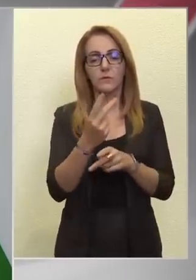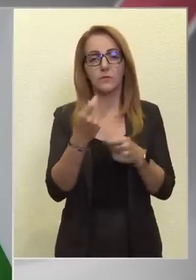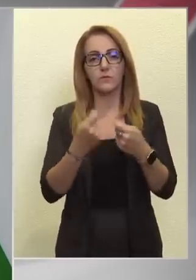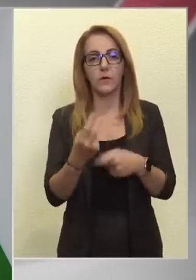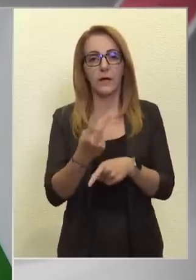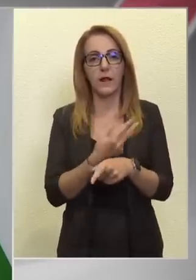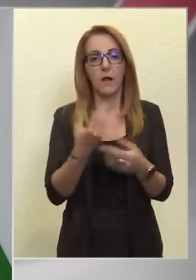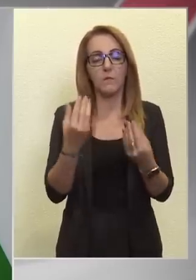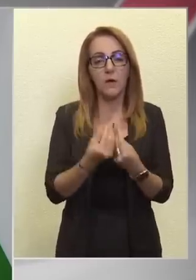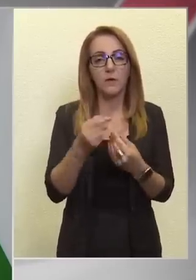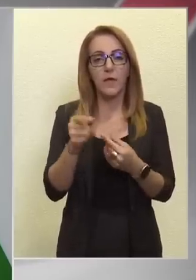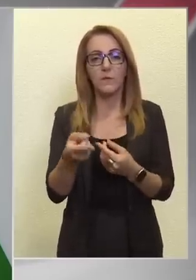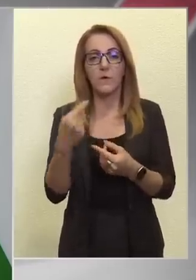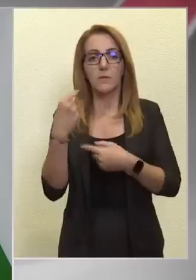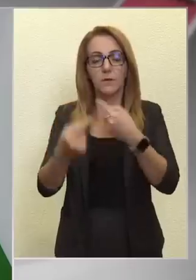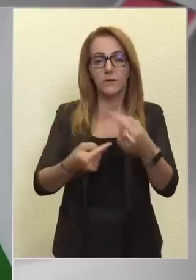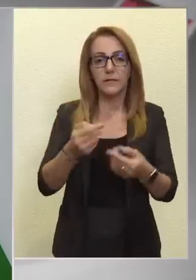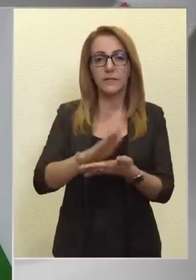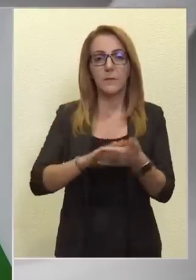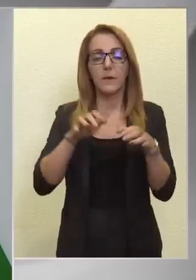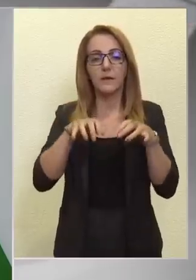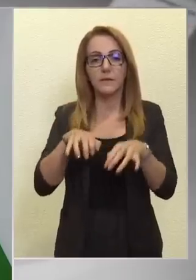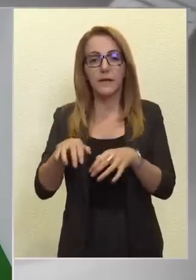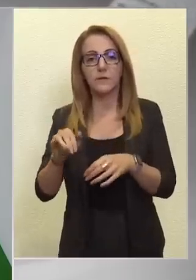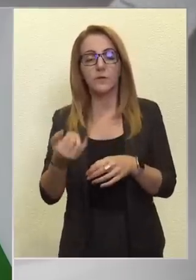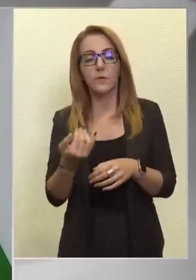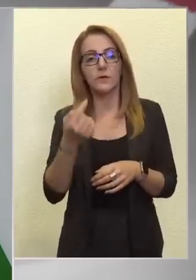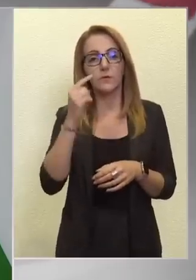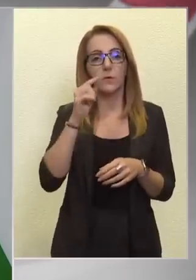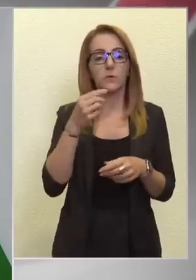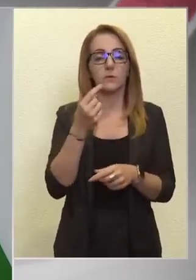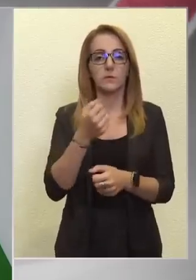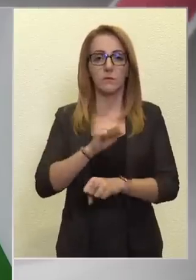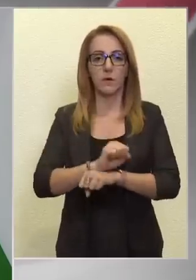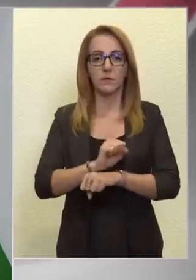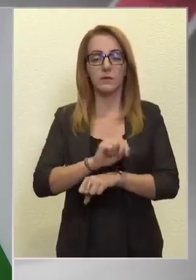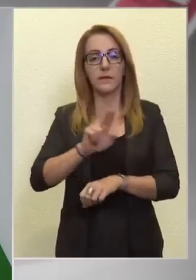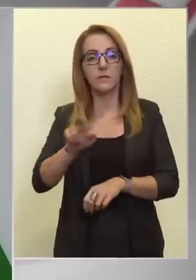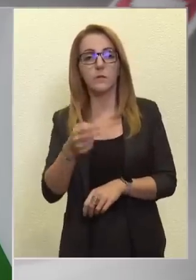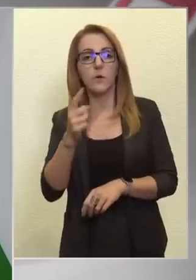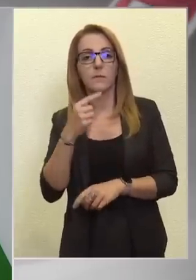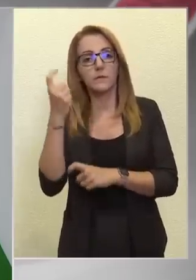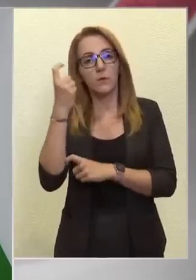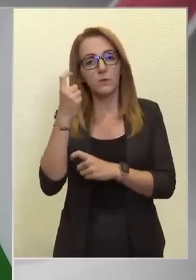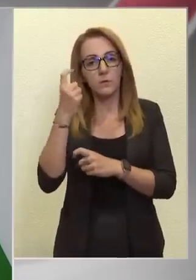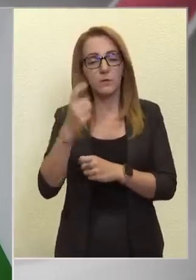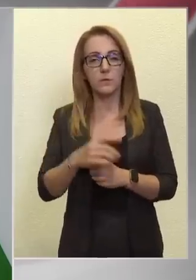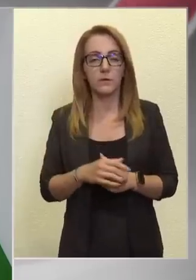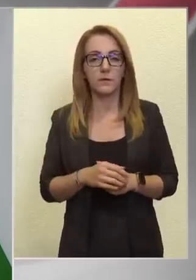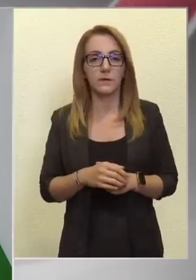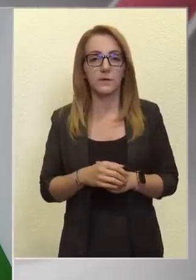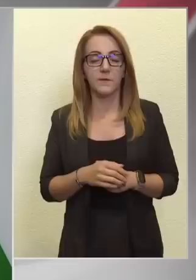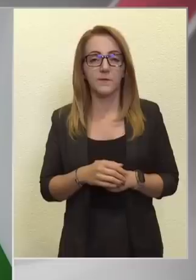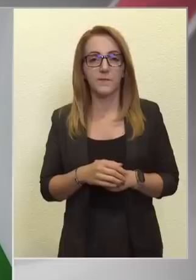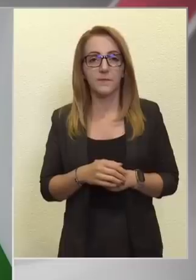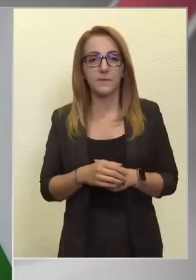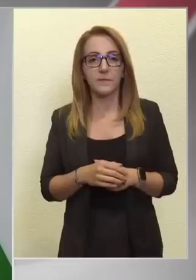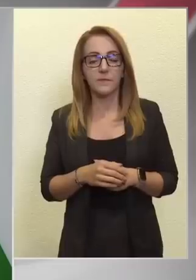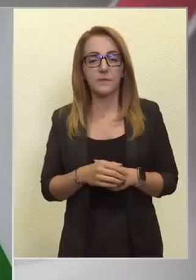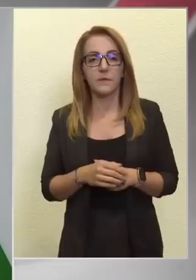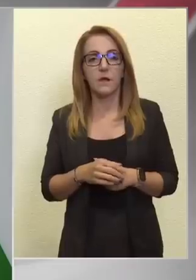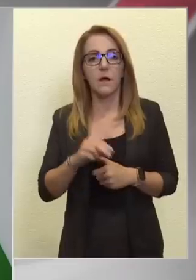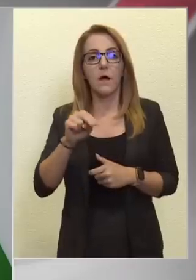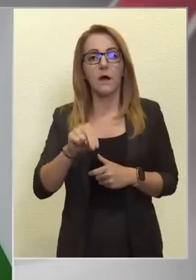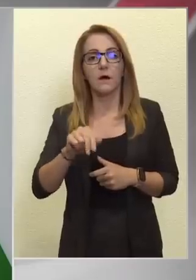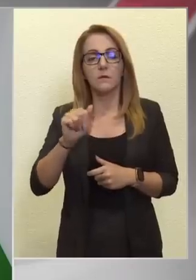mi következik, milyen terendő következik, illetve egyébként az orosz magatartásról mit feltételezünk. Tehát egy